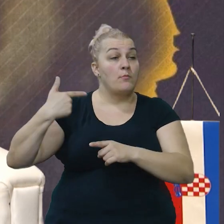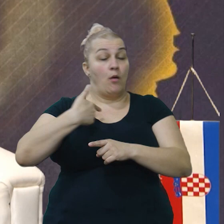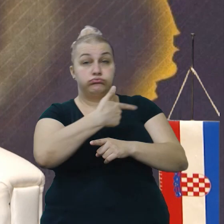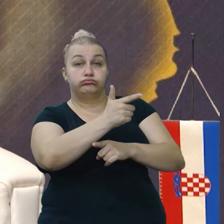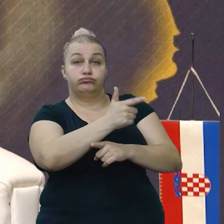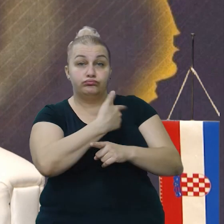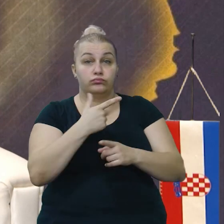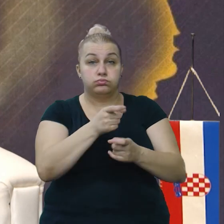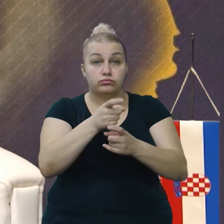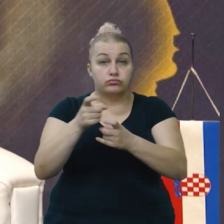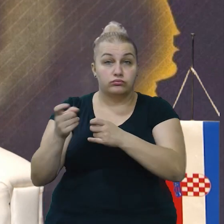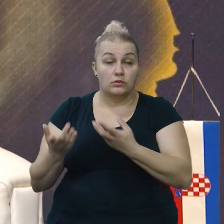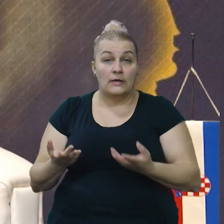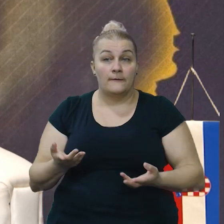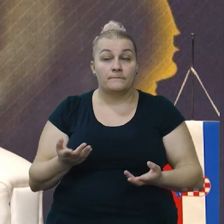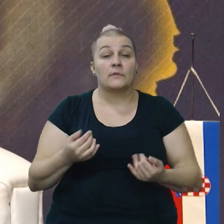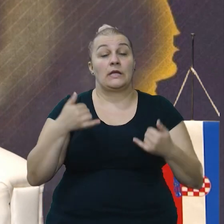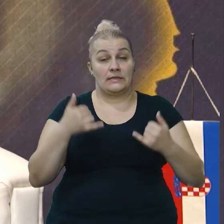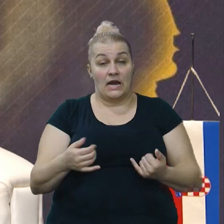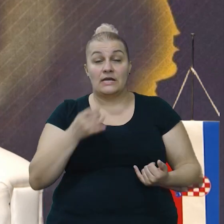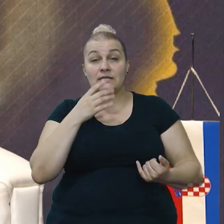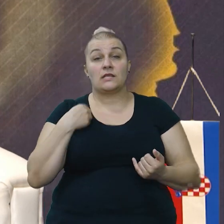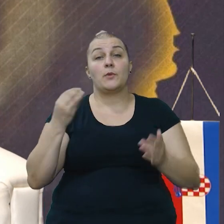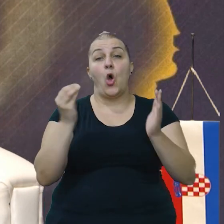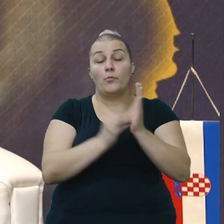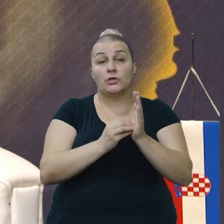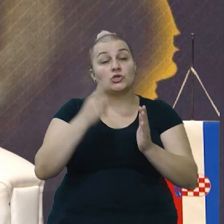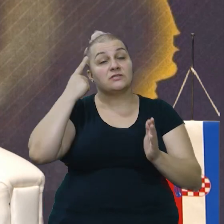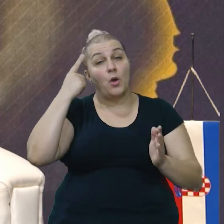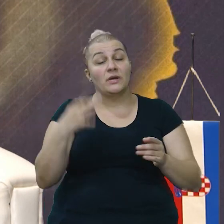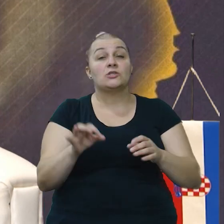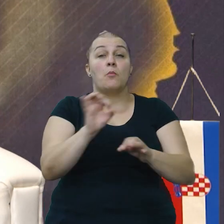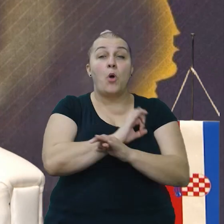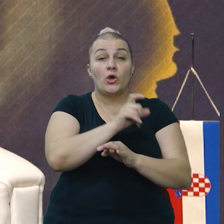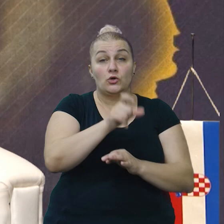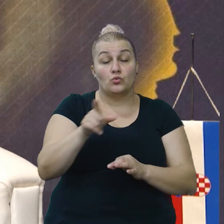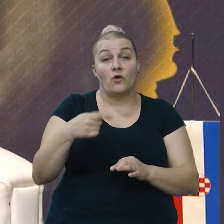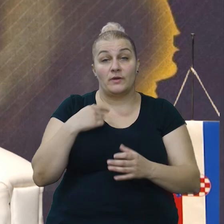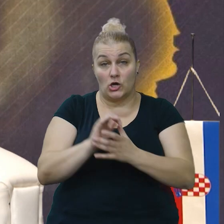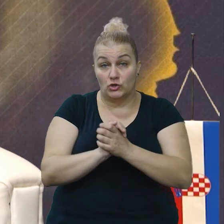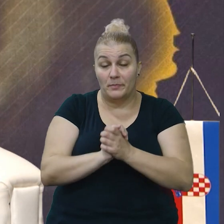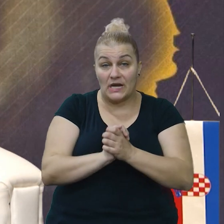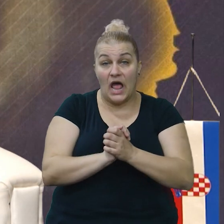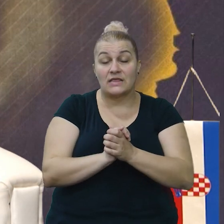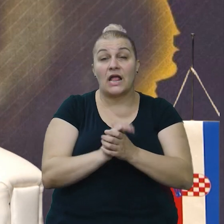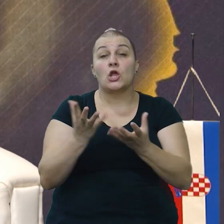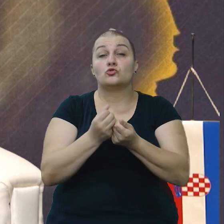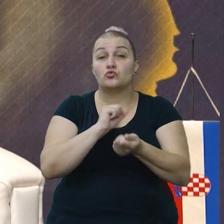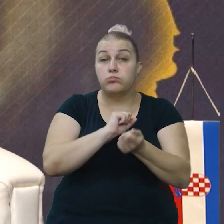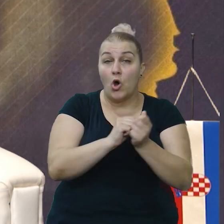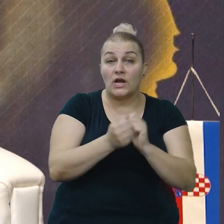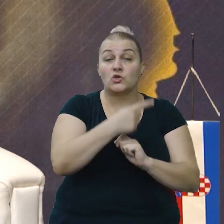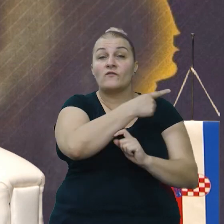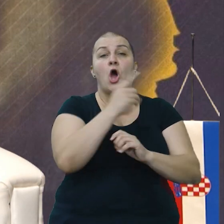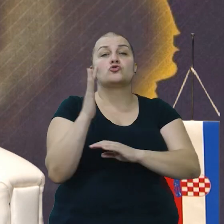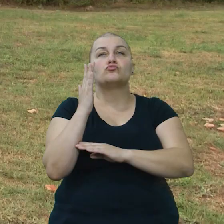Danas, kada obiljažavamo spomenicu naše pogibje, naših prijatelja, suboraca, da ta šuma